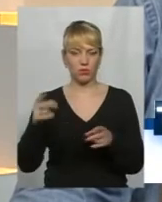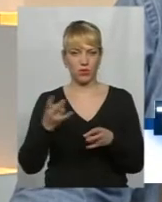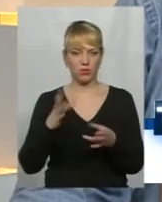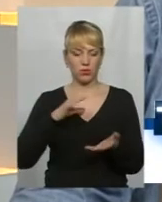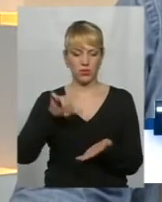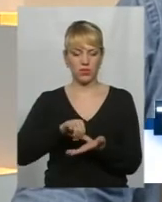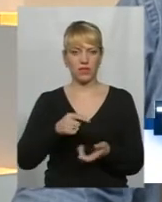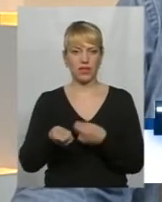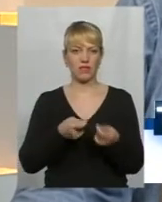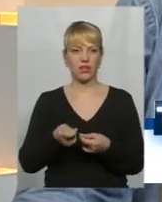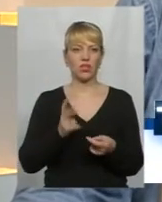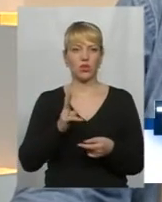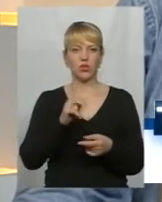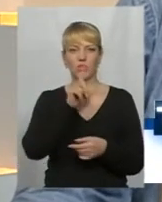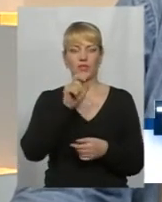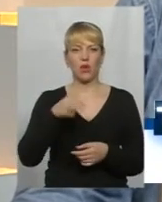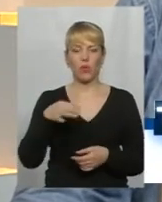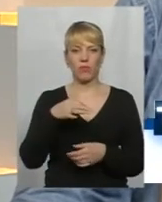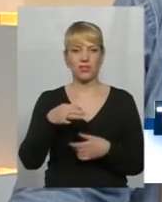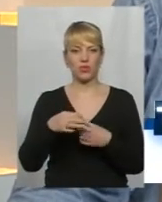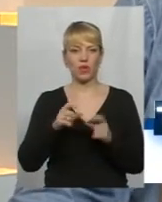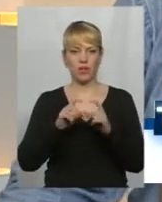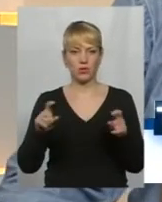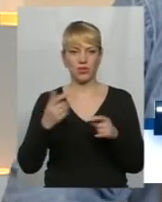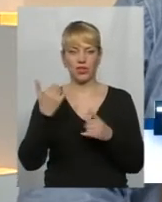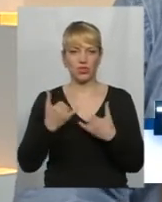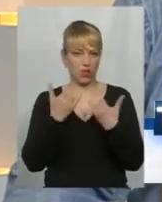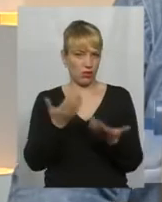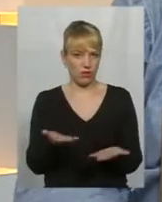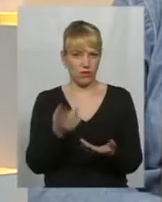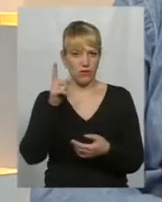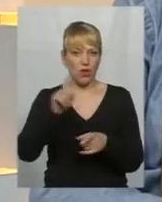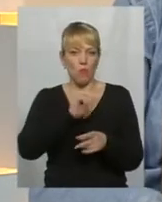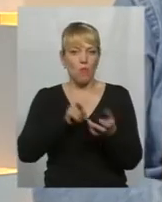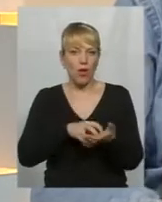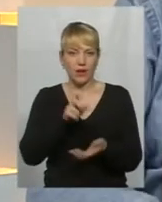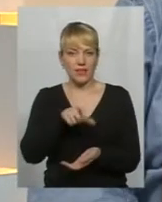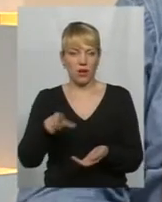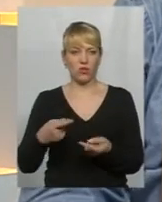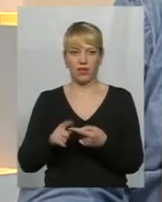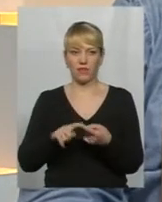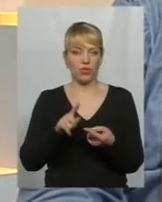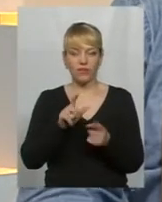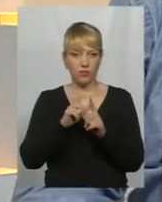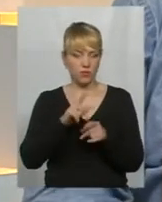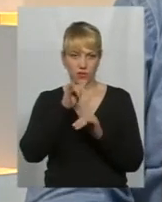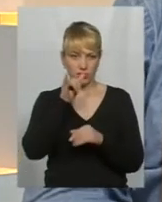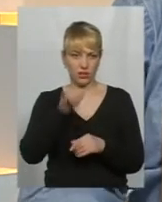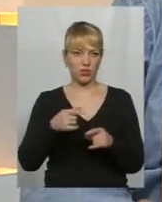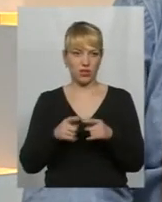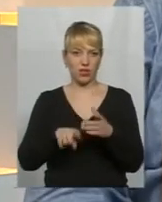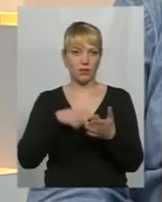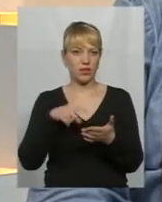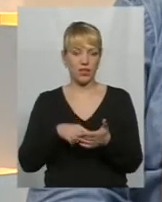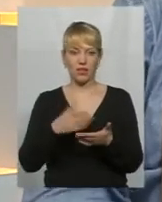Тут має бути хтось з обласної адміністрації. Шановні, вони просто фізично бояться людей в цих питаннях, вони на них відповіді не дадуть. Це такі питання,